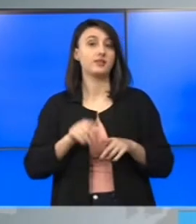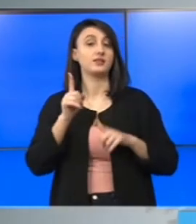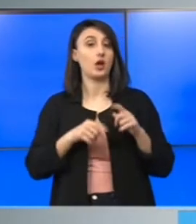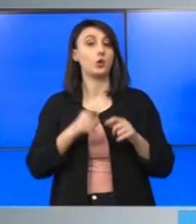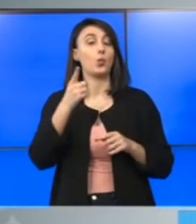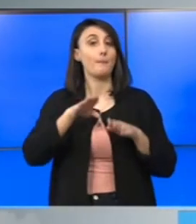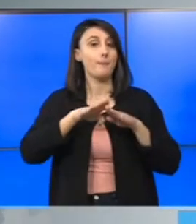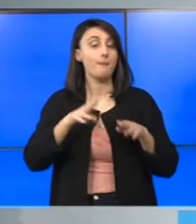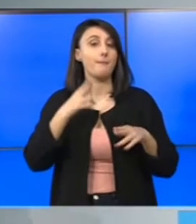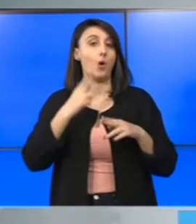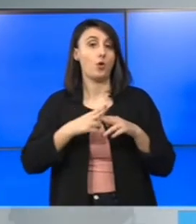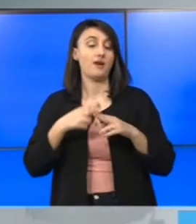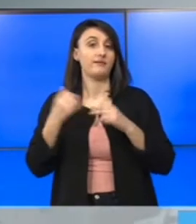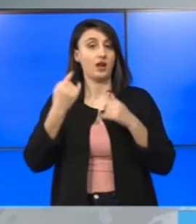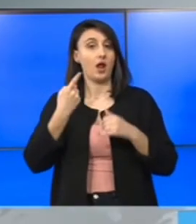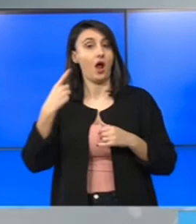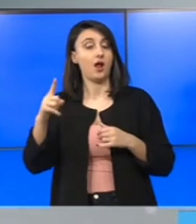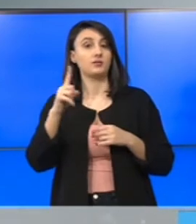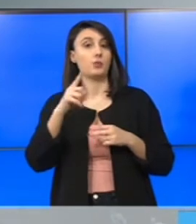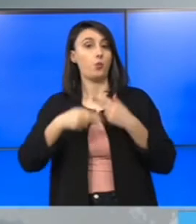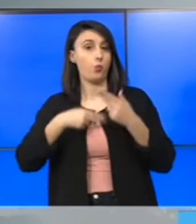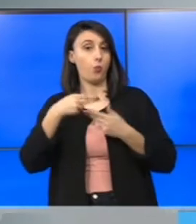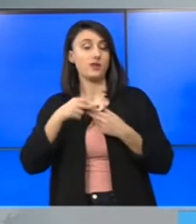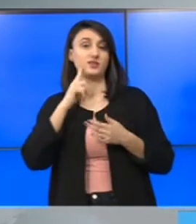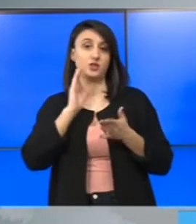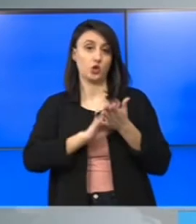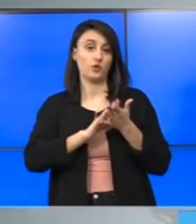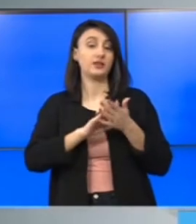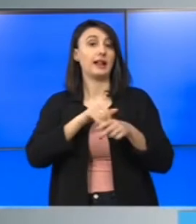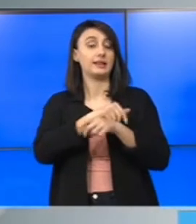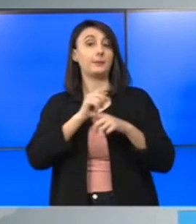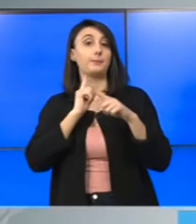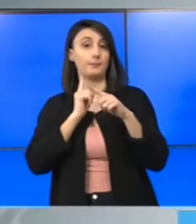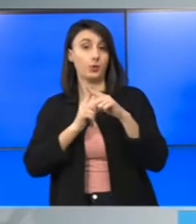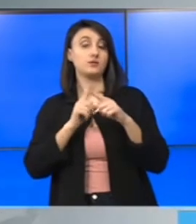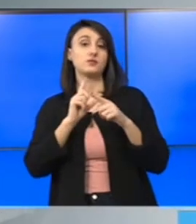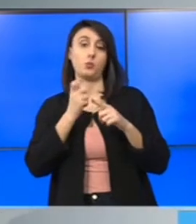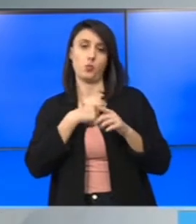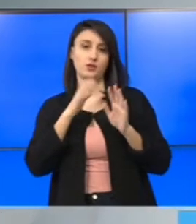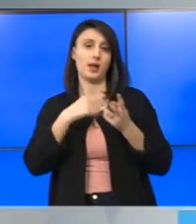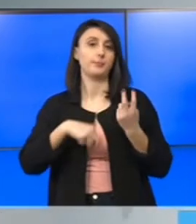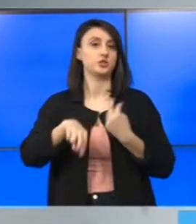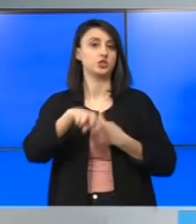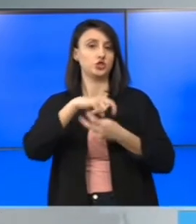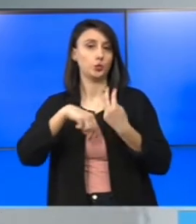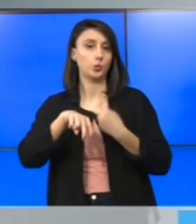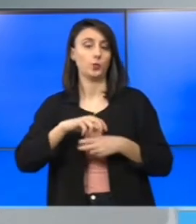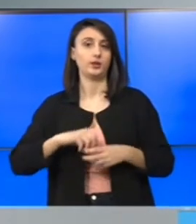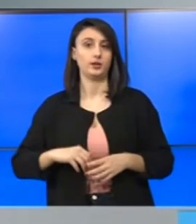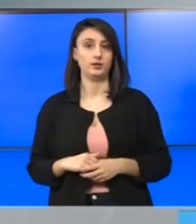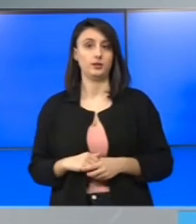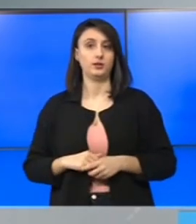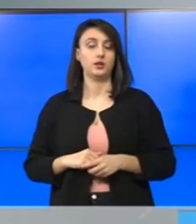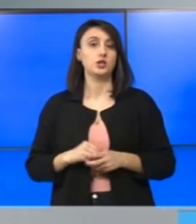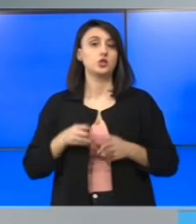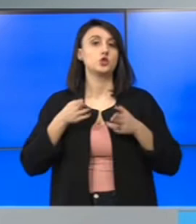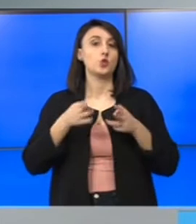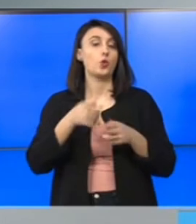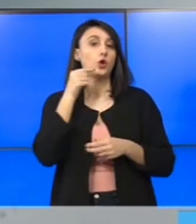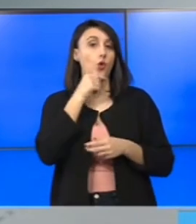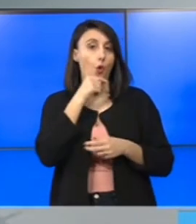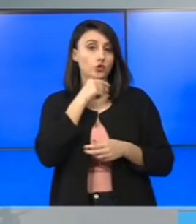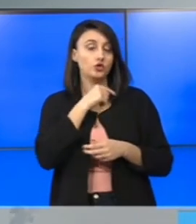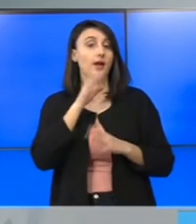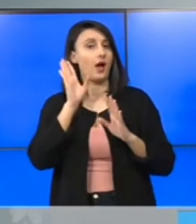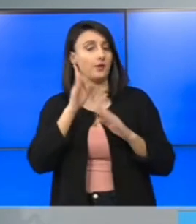pacient care venise pentru o altă patologie, se dovedea în timp pozitiv, ca să poată avea un circuit roșu, o zonă roșie. Deci, a